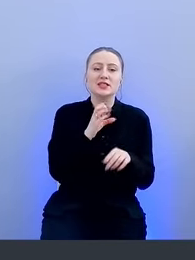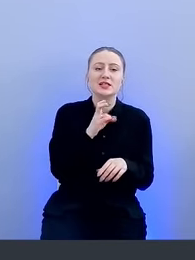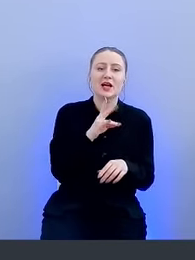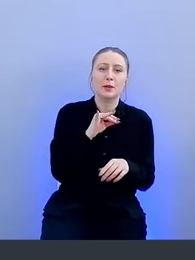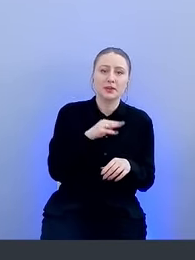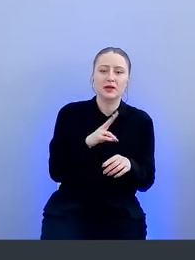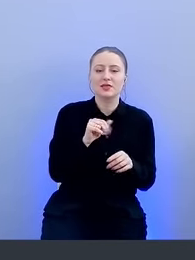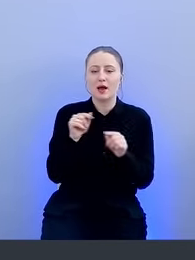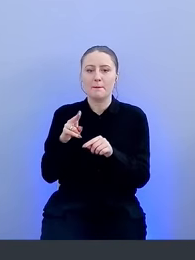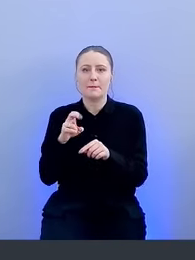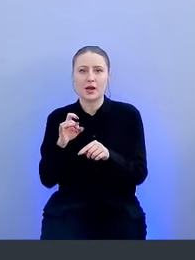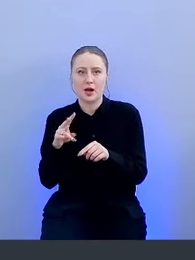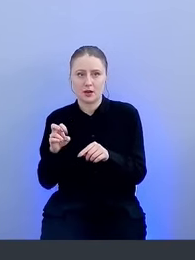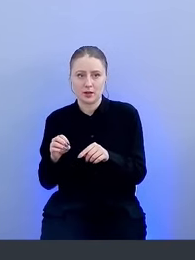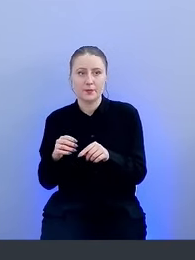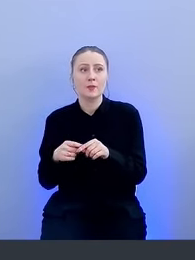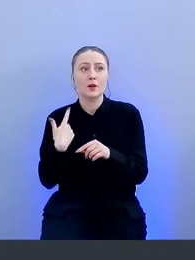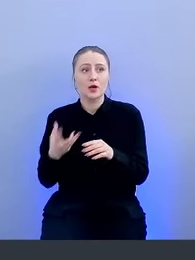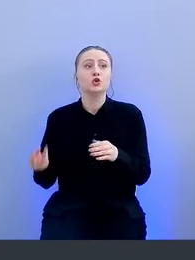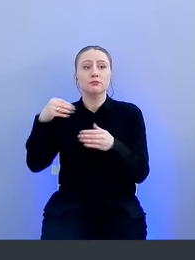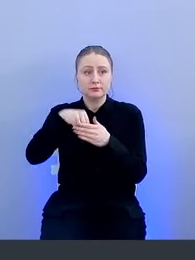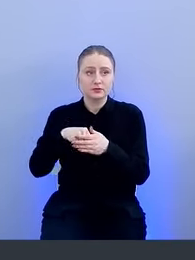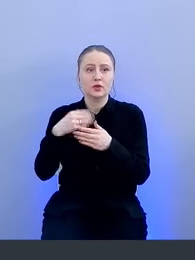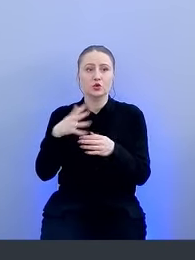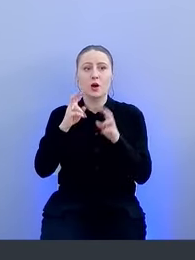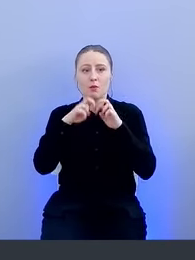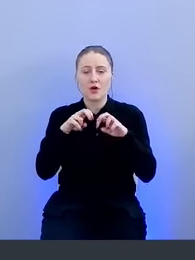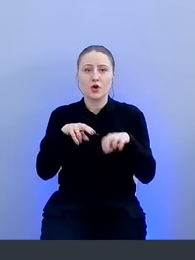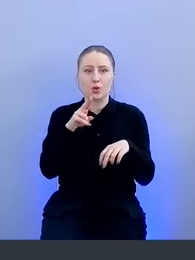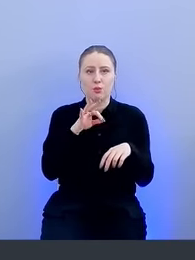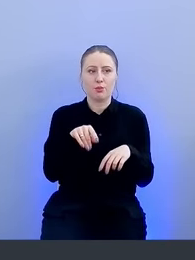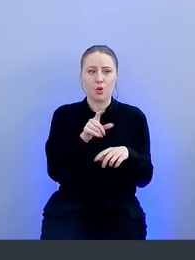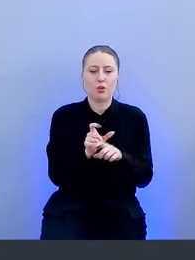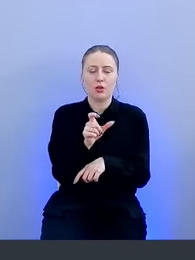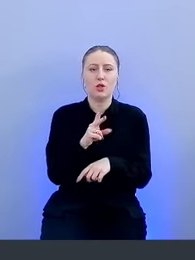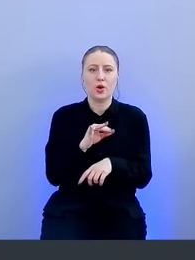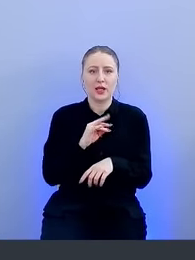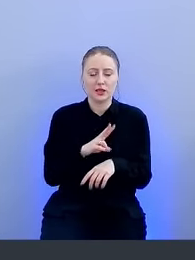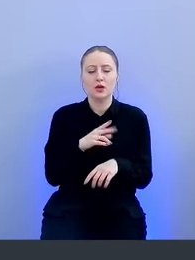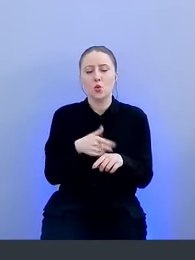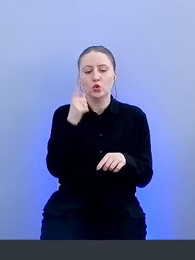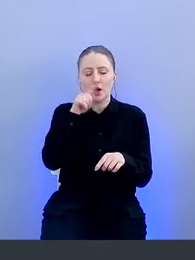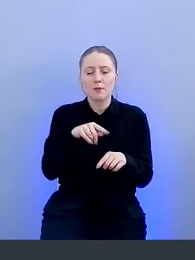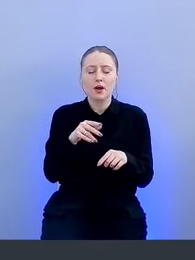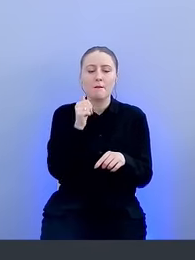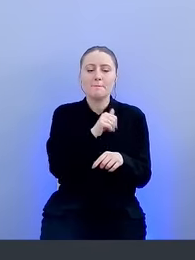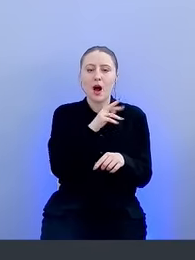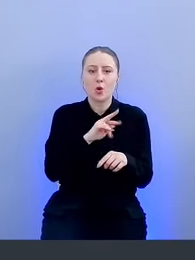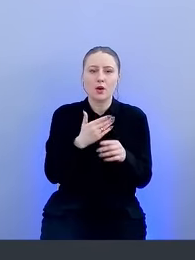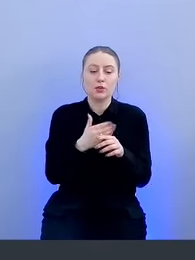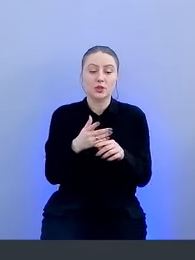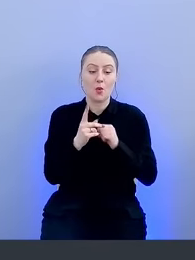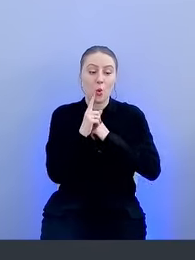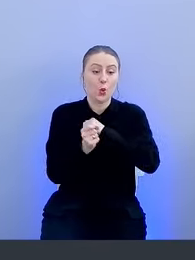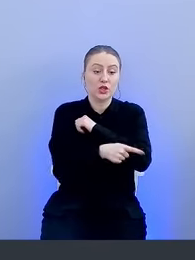У него мы уже заложили проверку по логину с остальными доменами. Он уже умел мутировать пароль. Например, если в утечке содержался